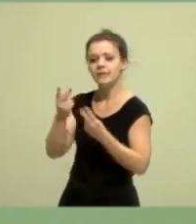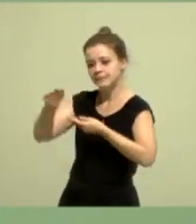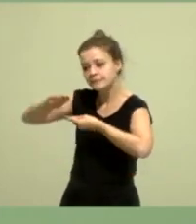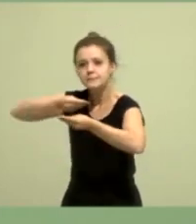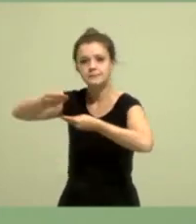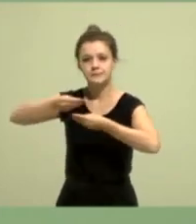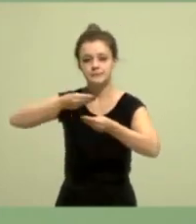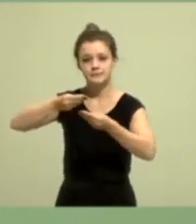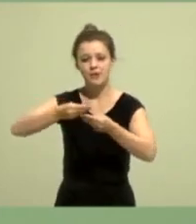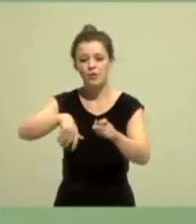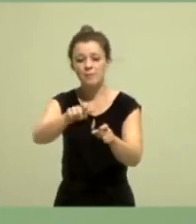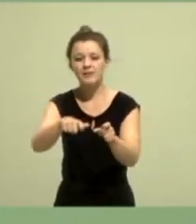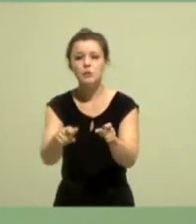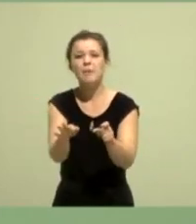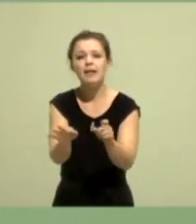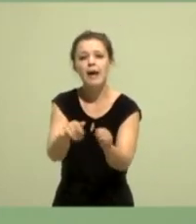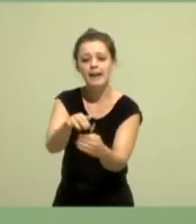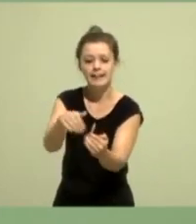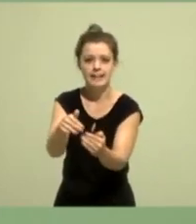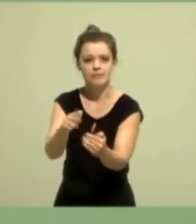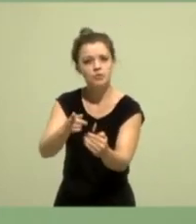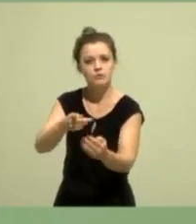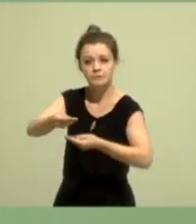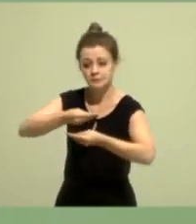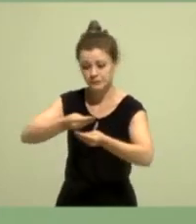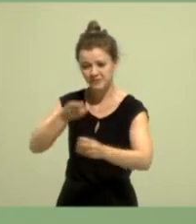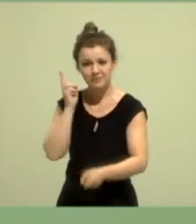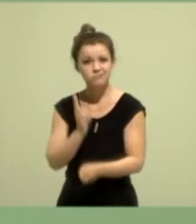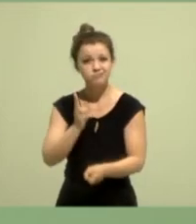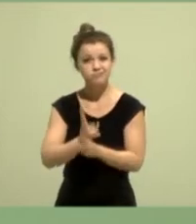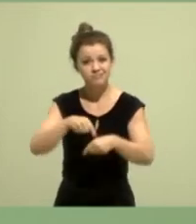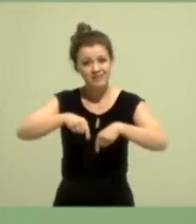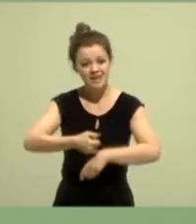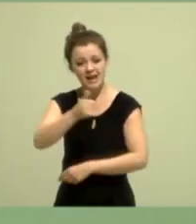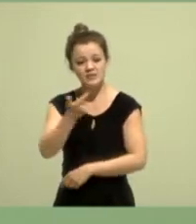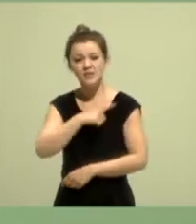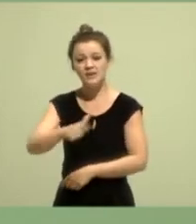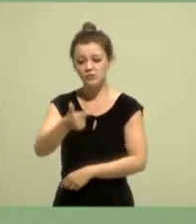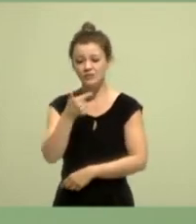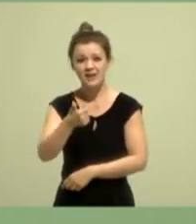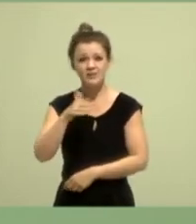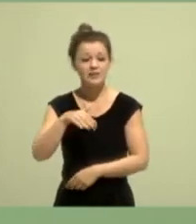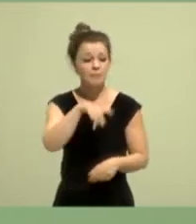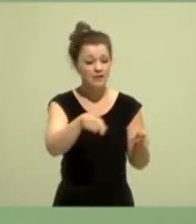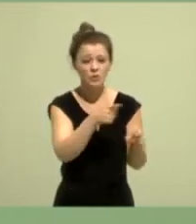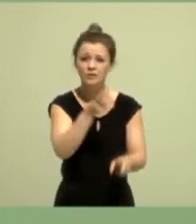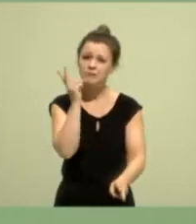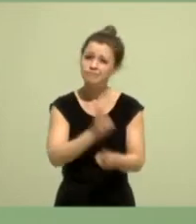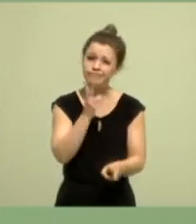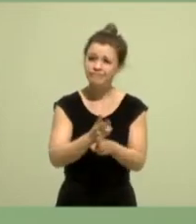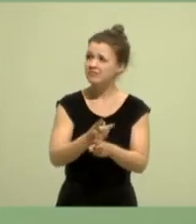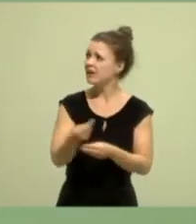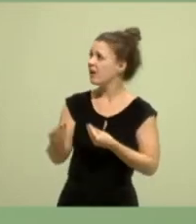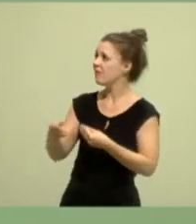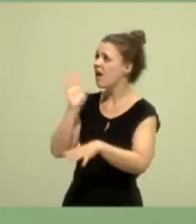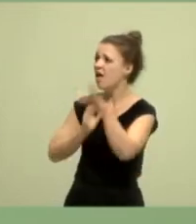unterrepräsentiert sind. Noch immer sind im Jahr 2022 Menschen von Rassismus und Alltagsrassismus betroffen.